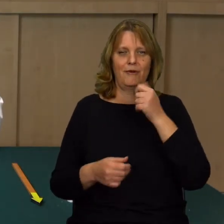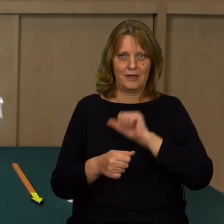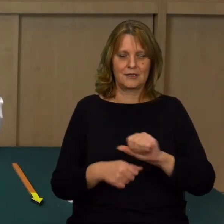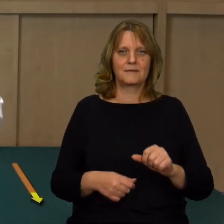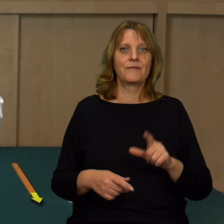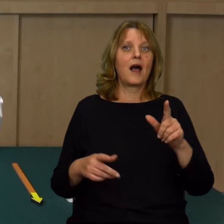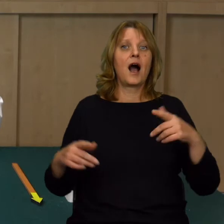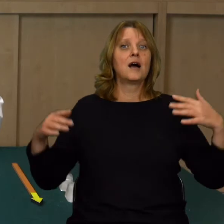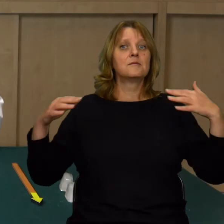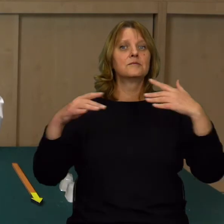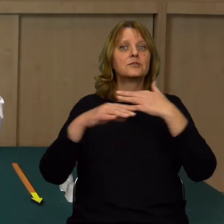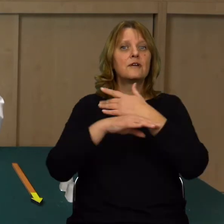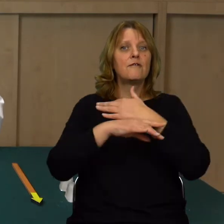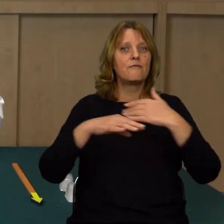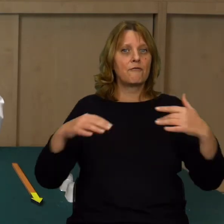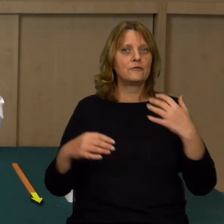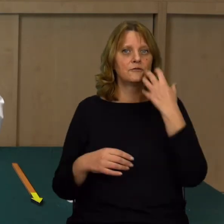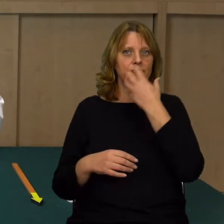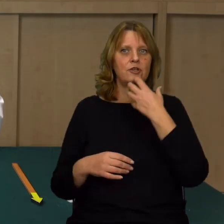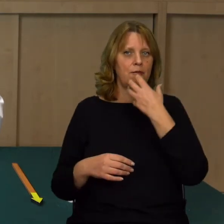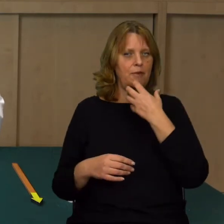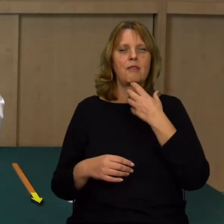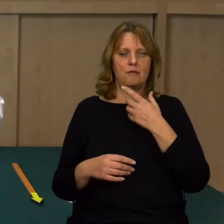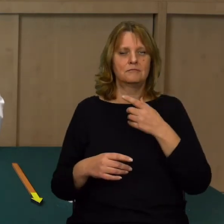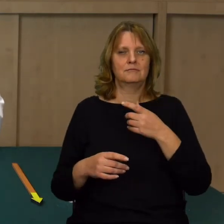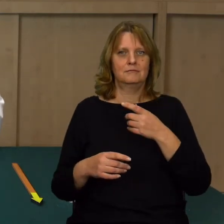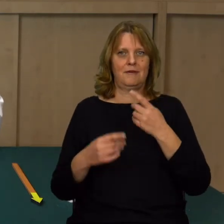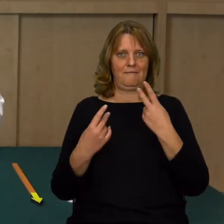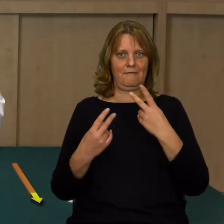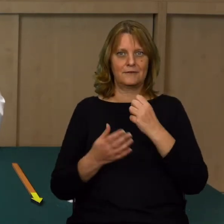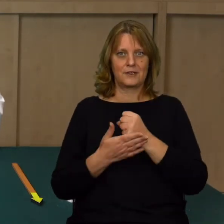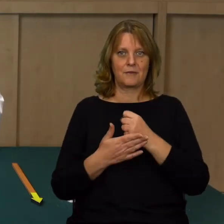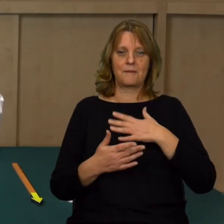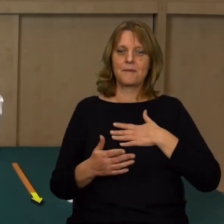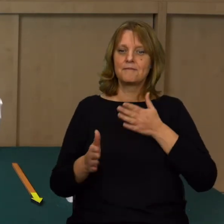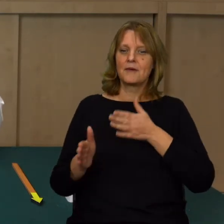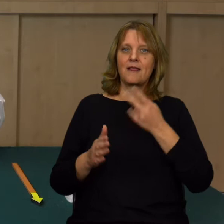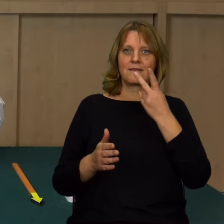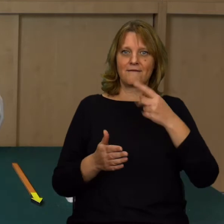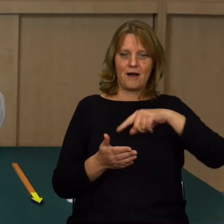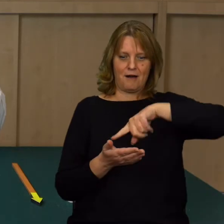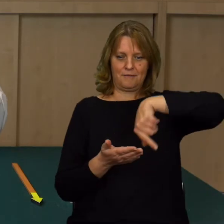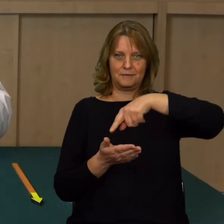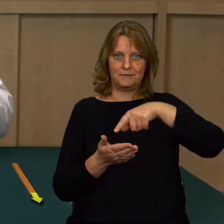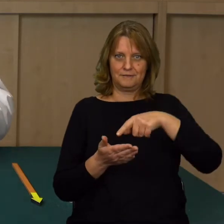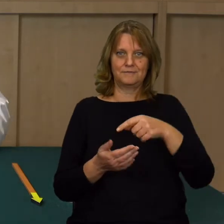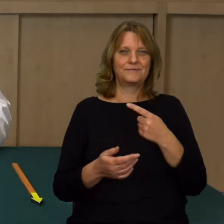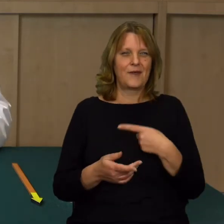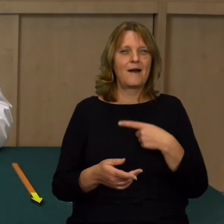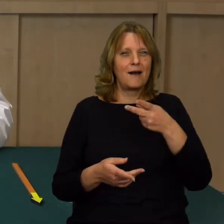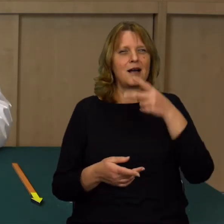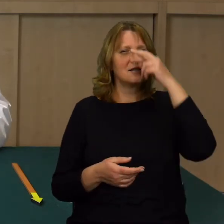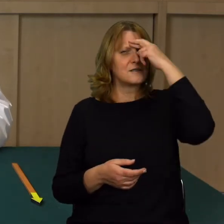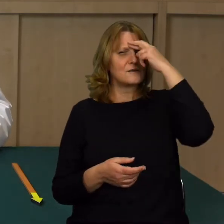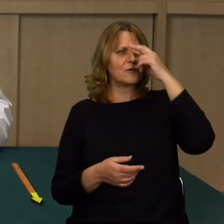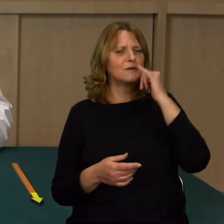przewodnictwa cieplnego bardzo dużo. Mam przygotowane tutaj dwa krążki, dzięki którym lepiej